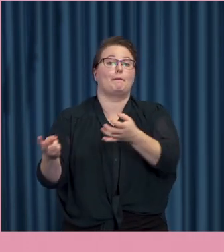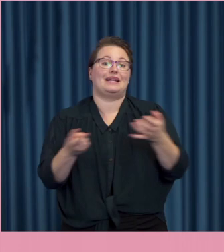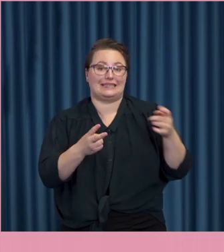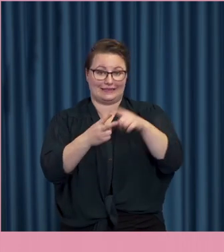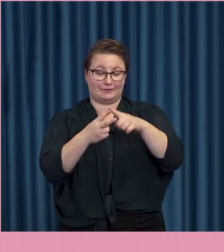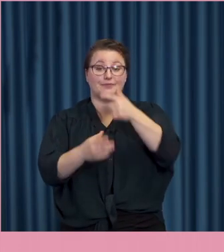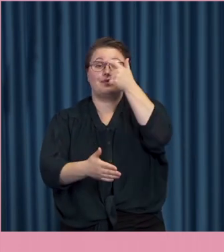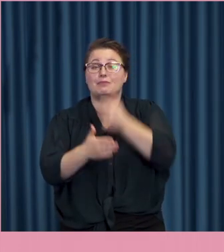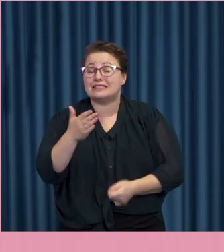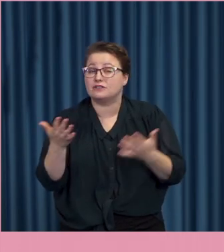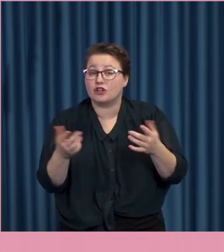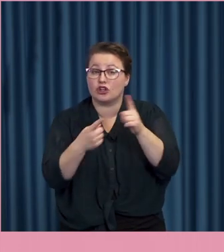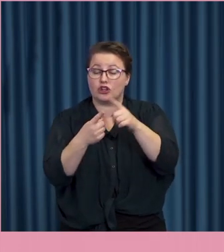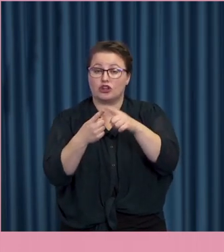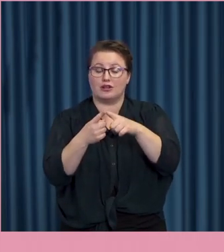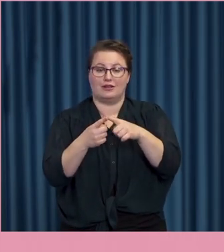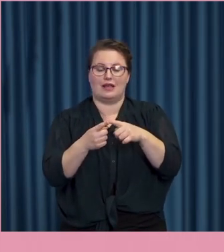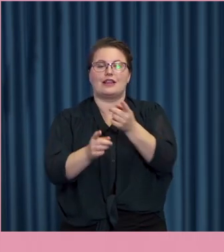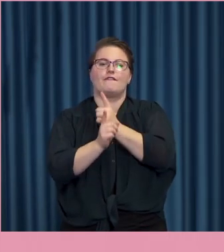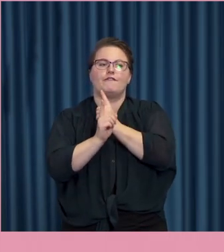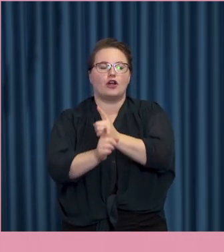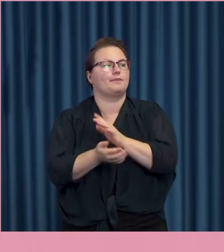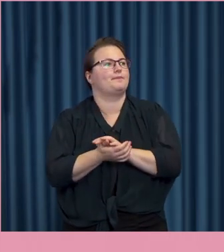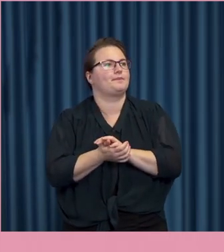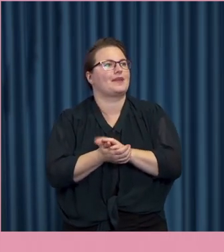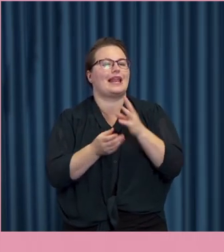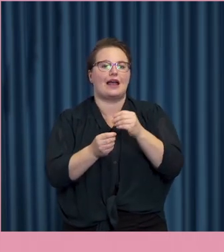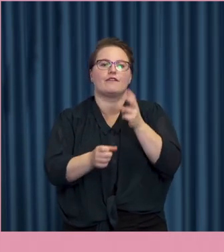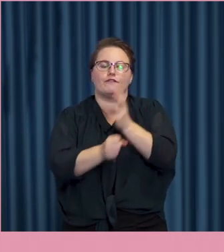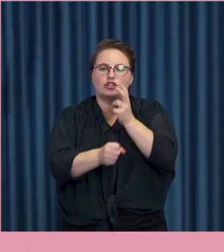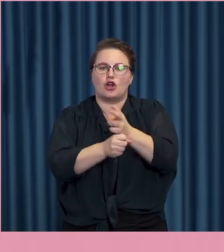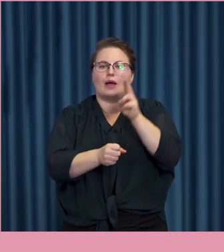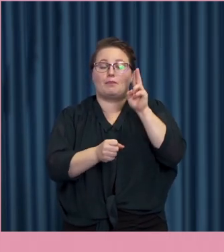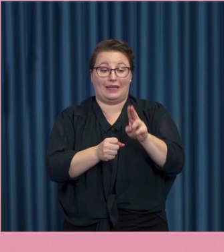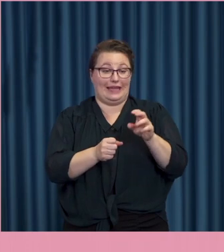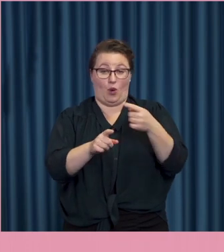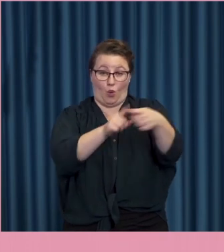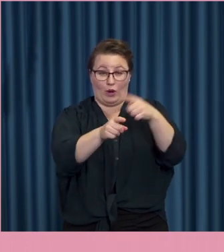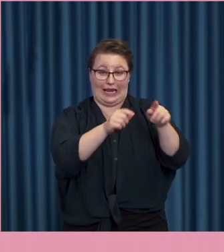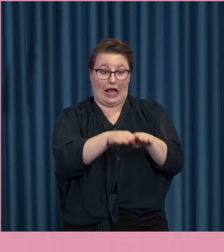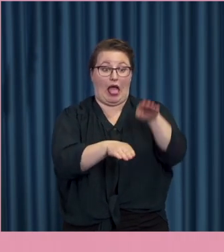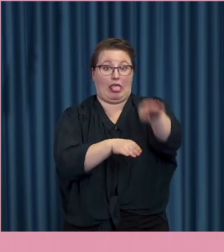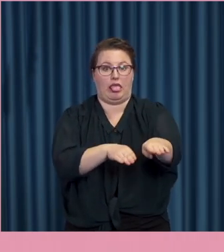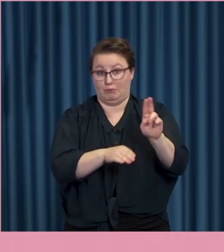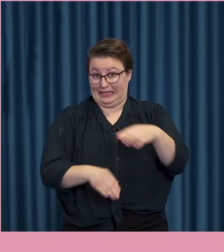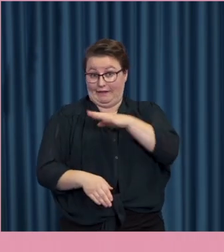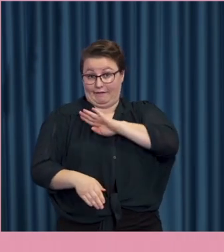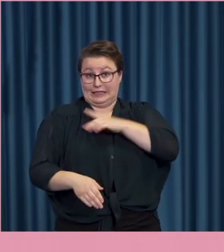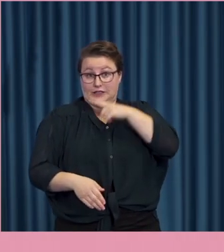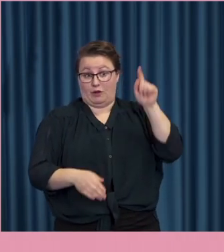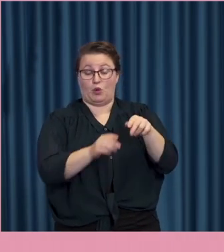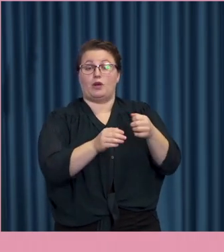Misslyckandet är efterlevnaden eller den beivrandet av överträdelser av de förbud som redan finns.